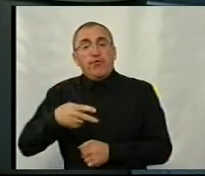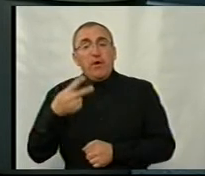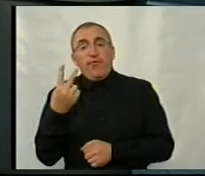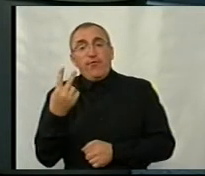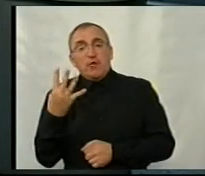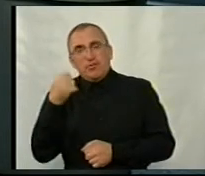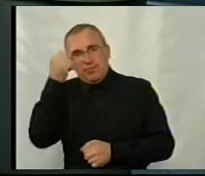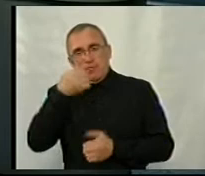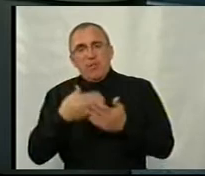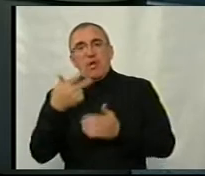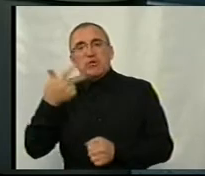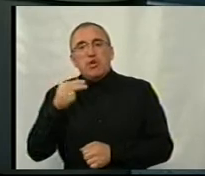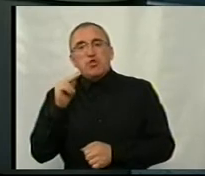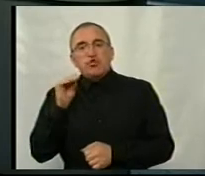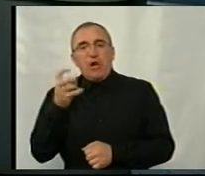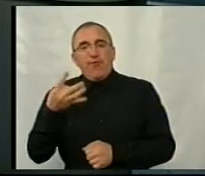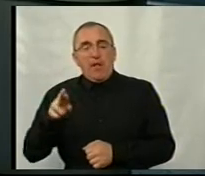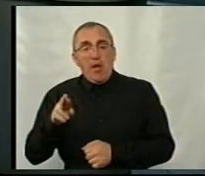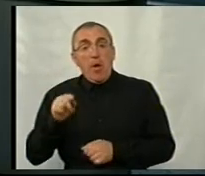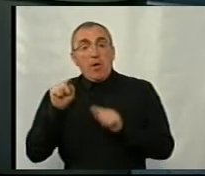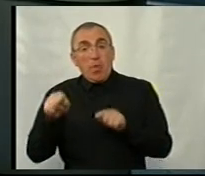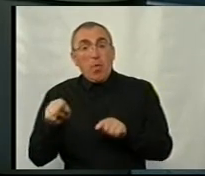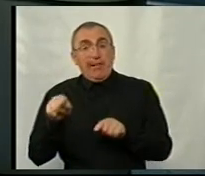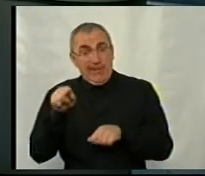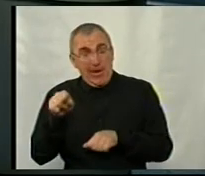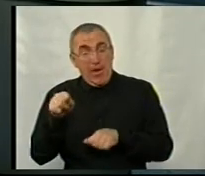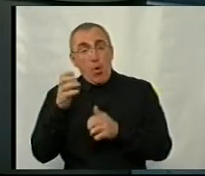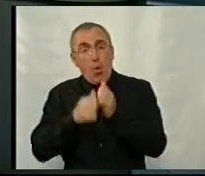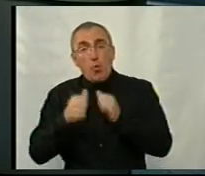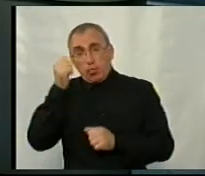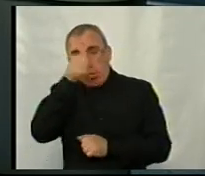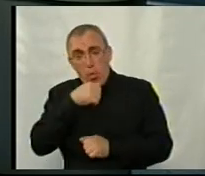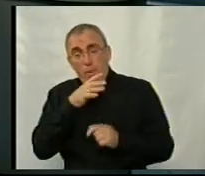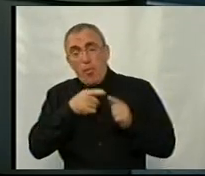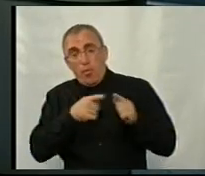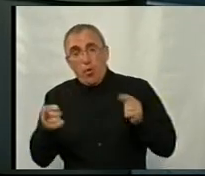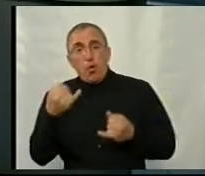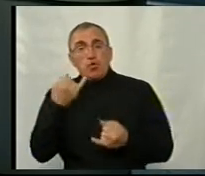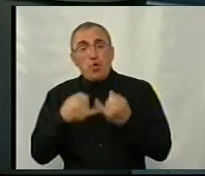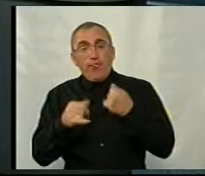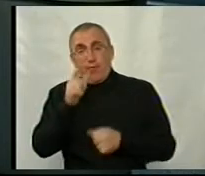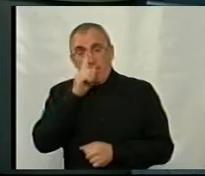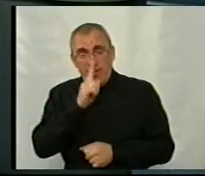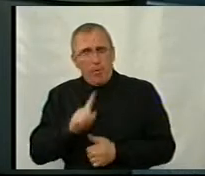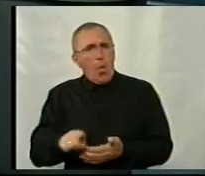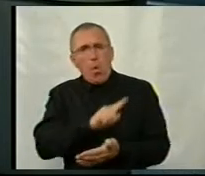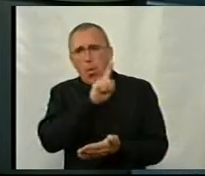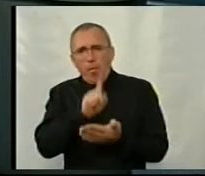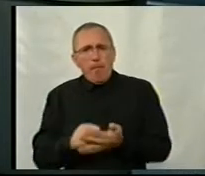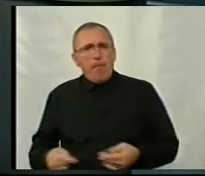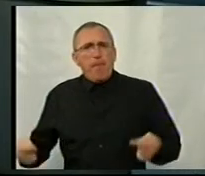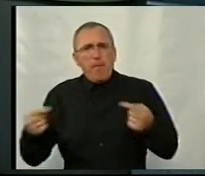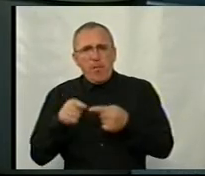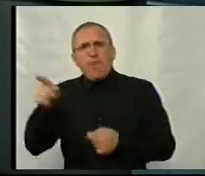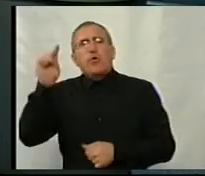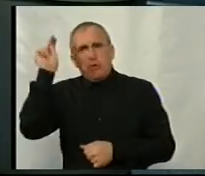року, там 30 червня. Проте кожну року протягом жовтня місяця він зобов'язаний підтвердити, що